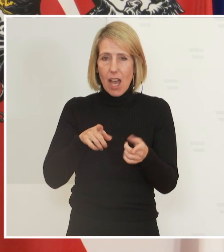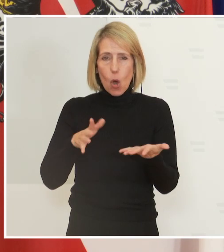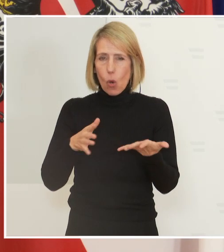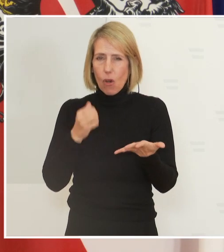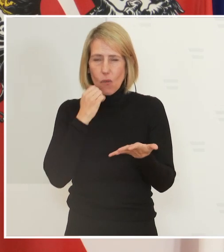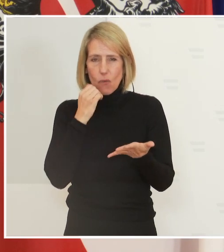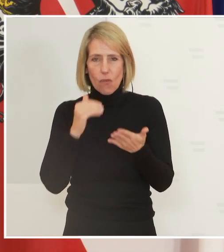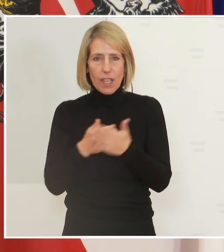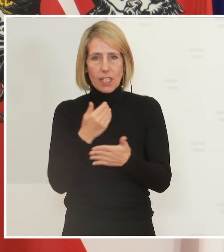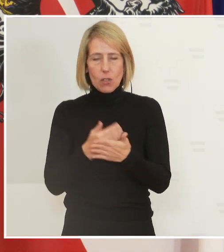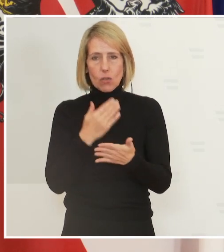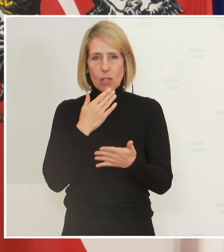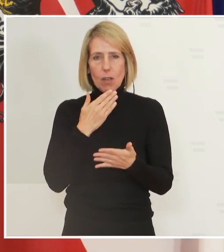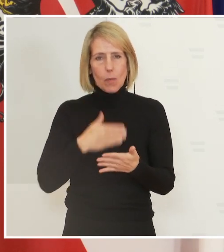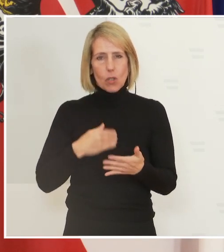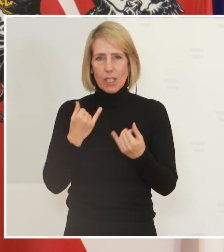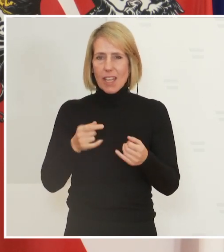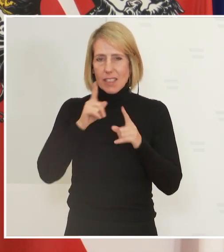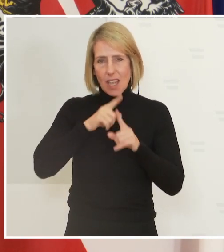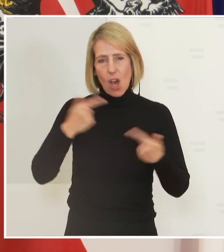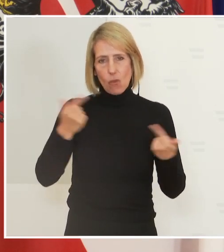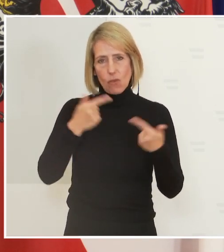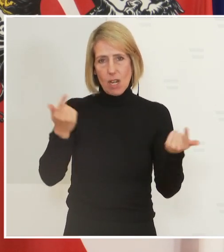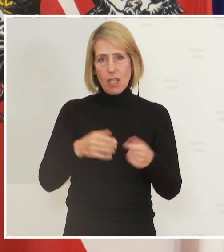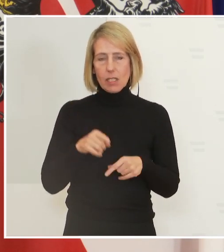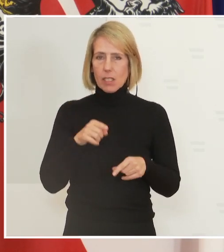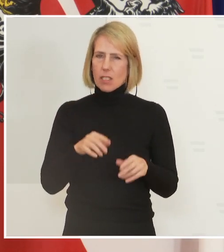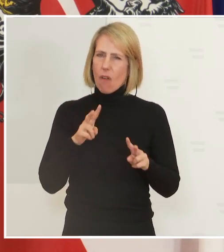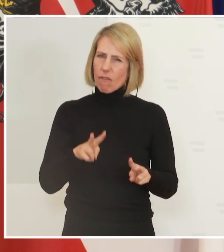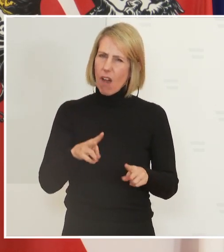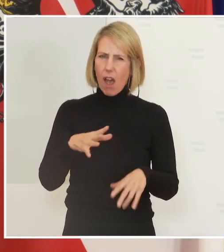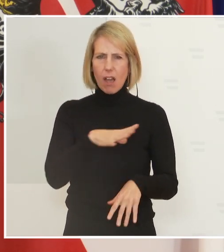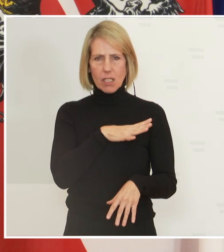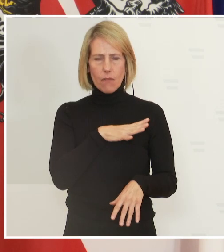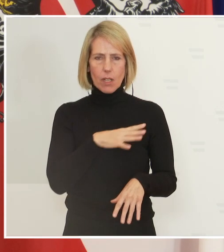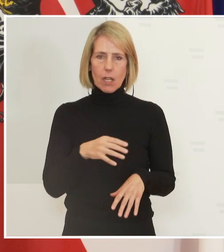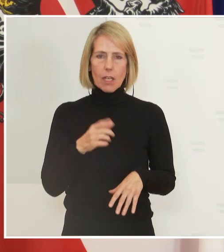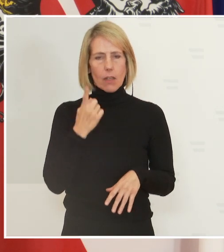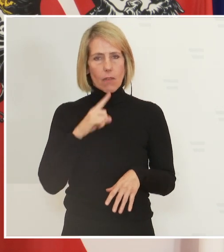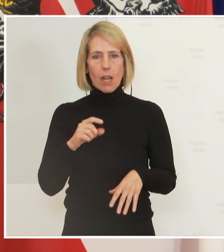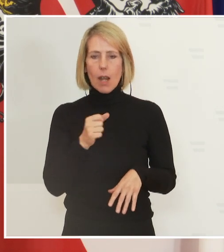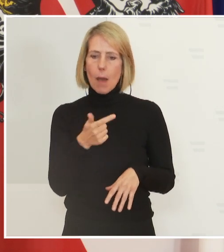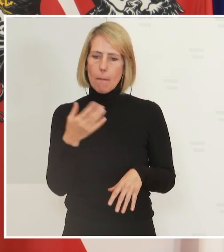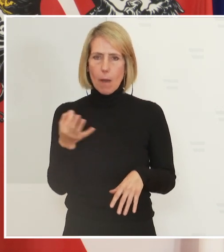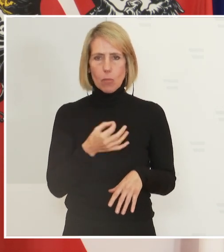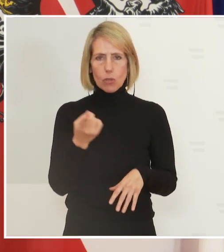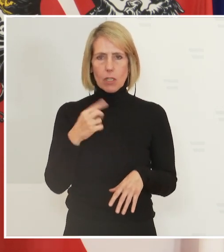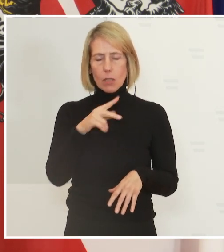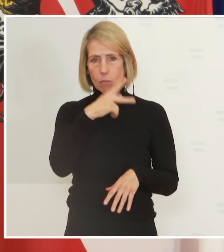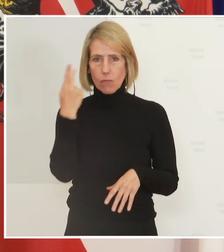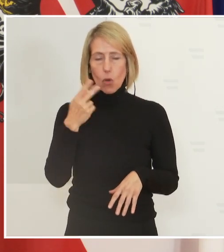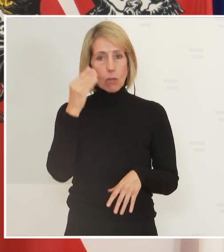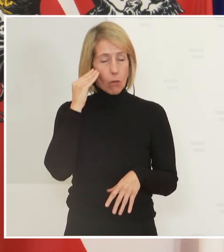Beispiel jetzt hier versuche aufzuklären. Das ist natürlich brandgefährlich, weil es dann doch ein paar Prozent der Bevölkerung gibt, die das